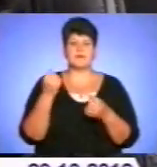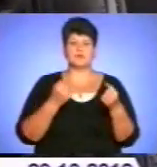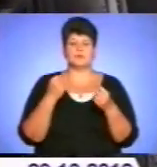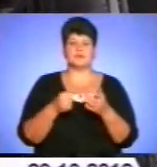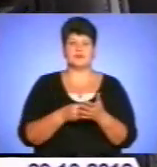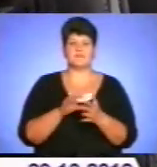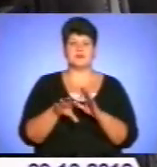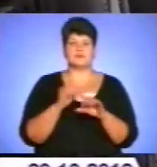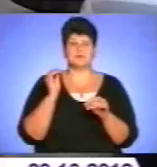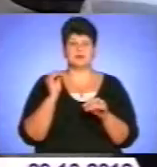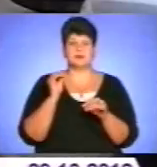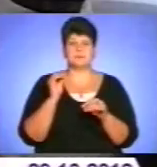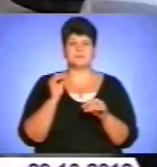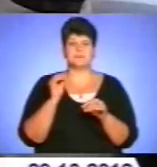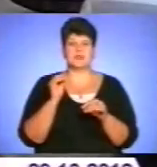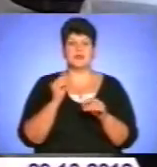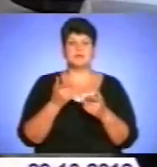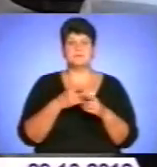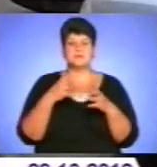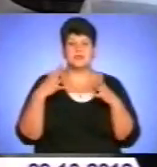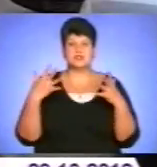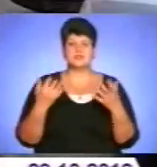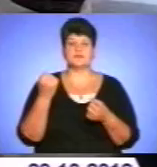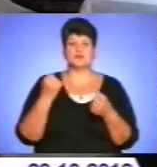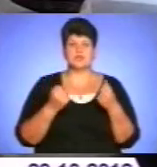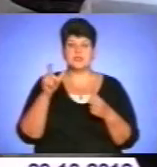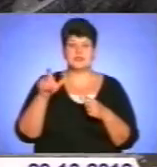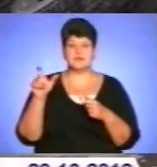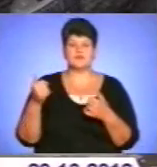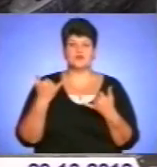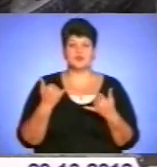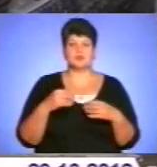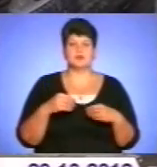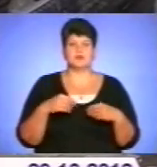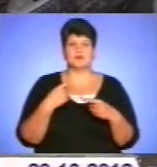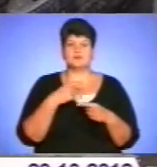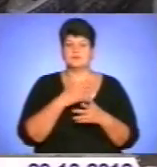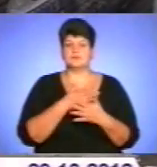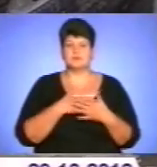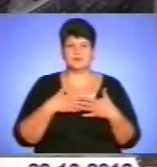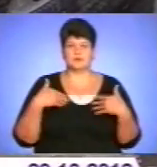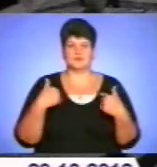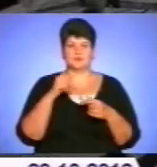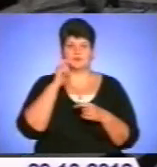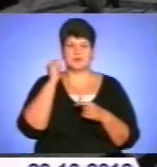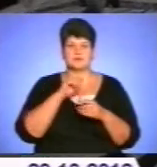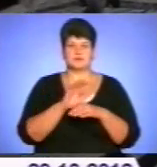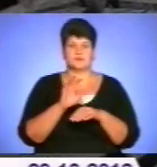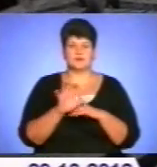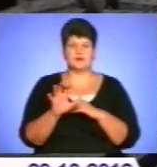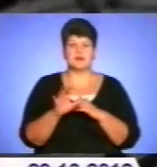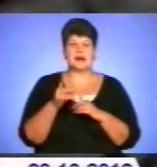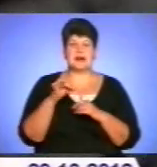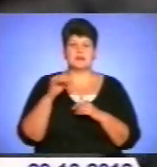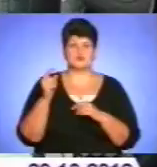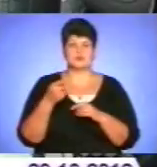авто, тим дорожче колеса. Хоча більшість водіїв сьогодні надають перевагу невітчизняним виробникам. Кажуть, ресурс у